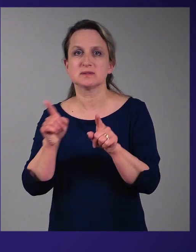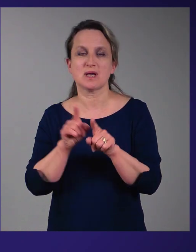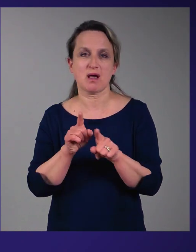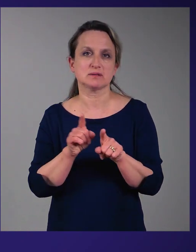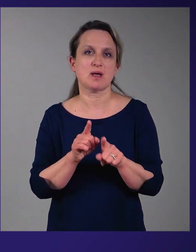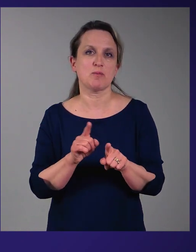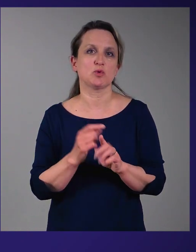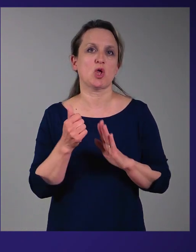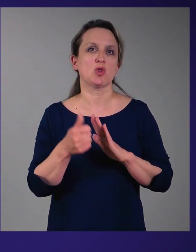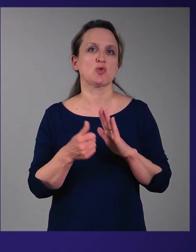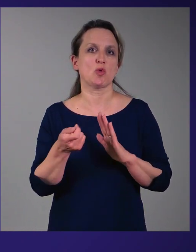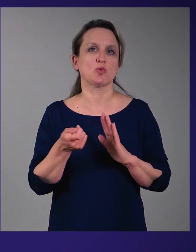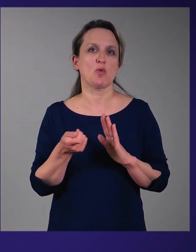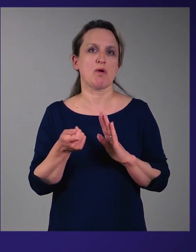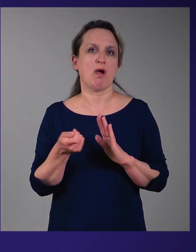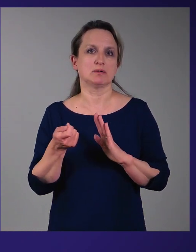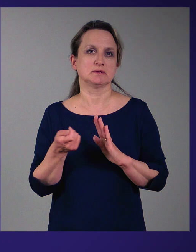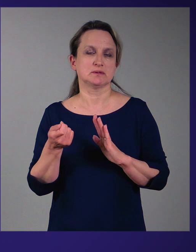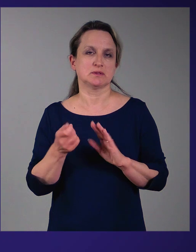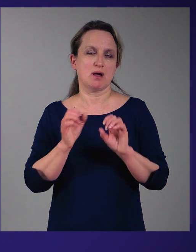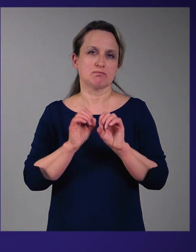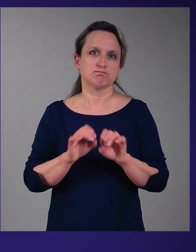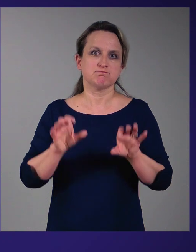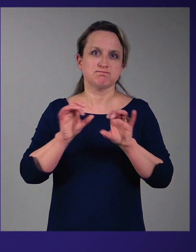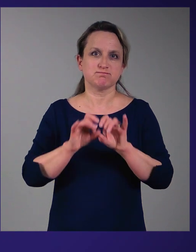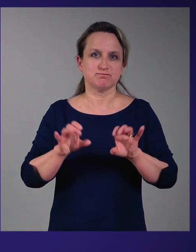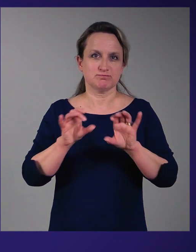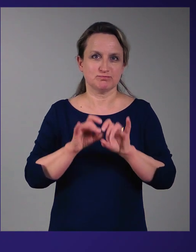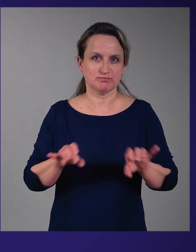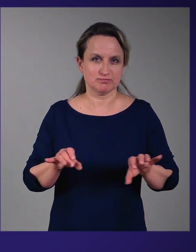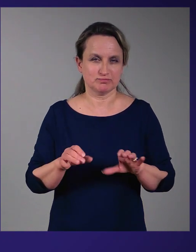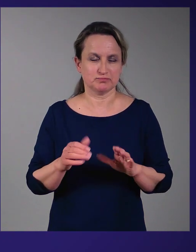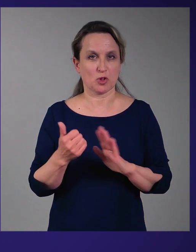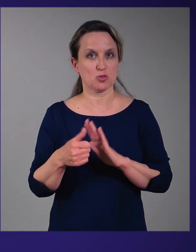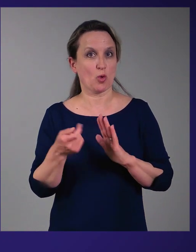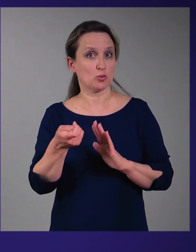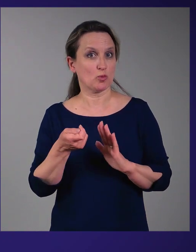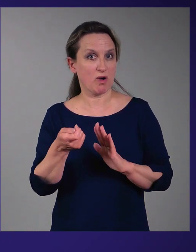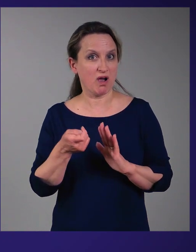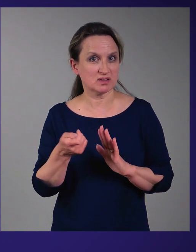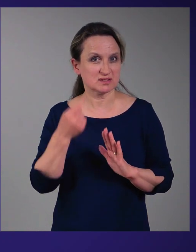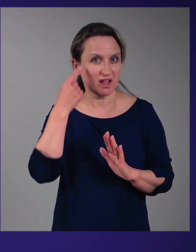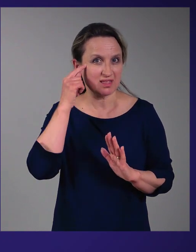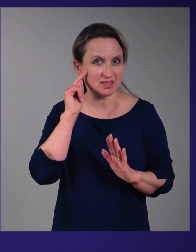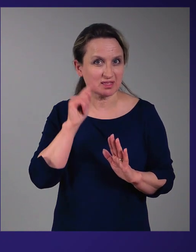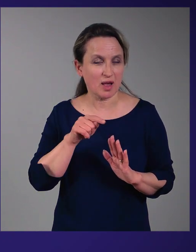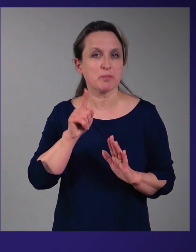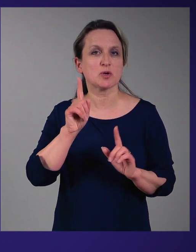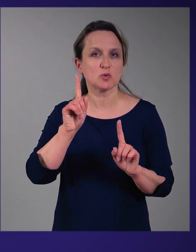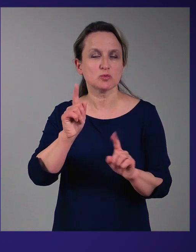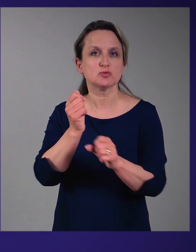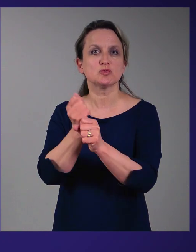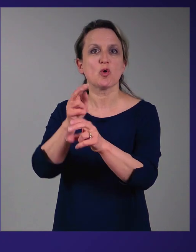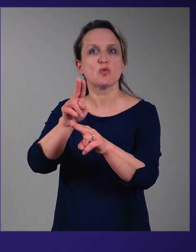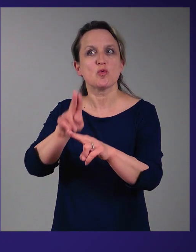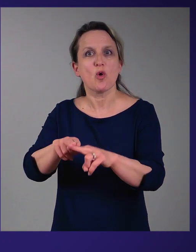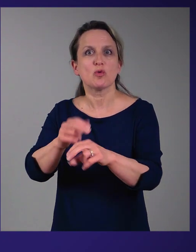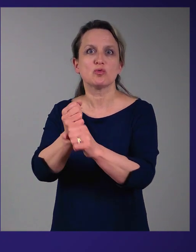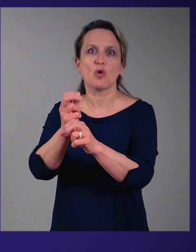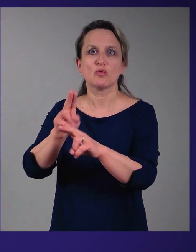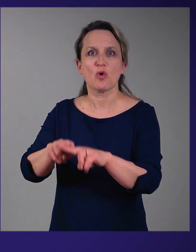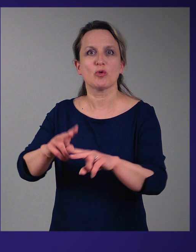töötukassa, kes siis on kursis just inimeste töökohtadega.